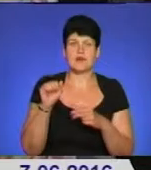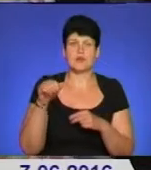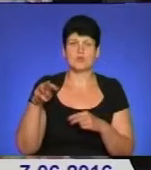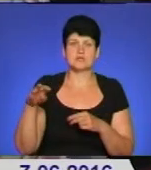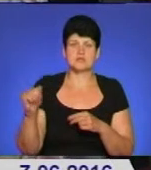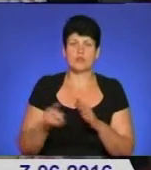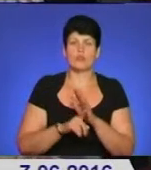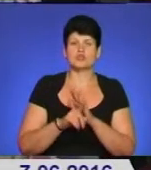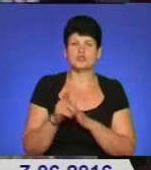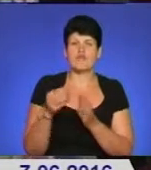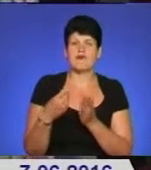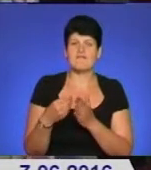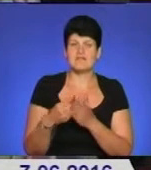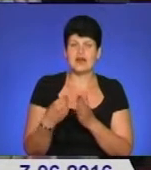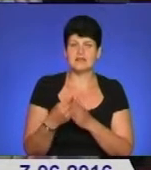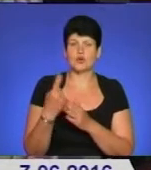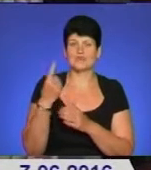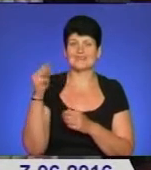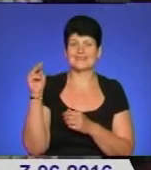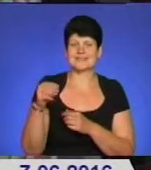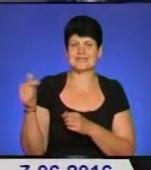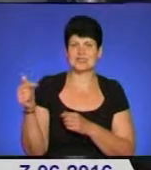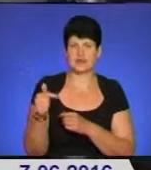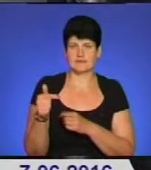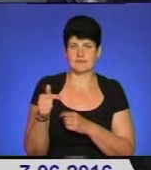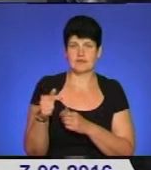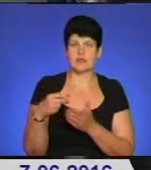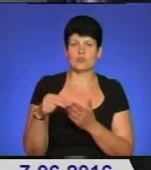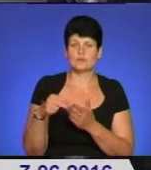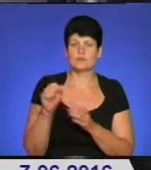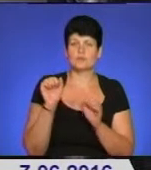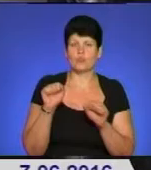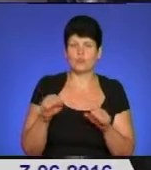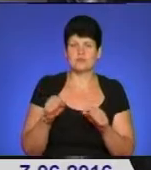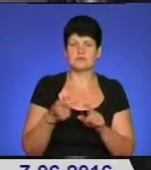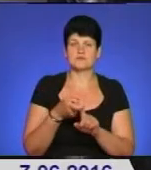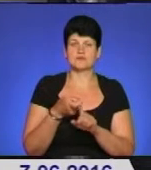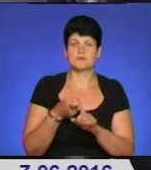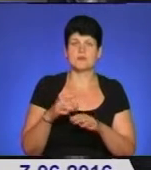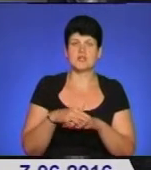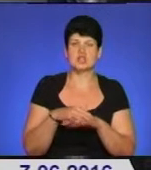Початкова вартість раритету – одна тисяча гривень. Придбати її можна через мережу інтернет. Підпишу бійців. Дякую за